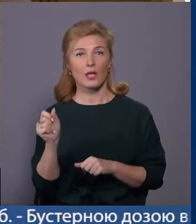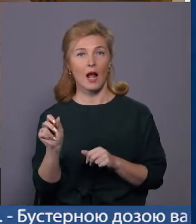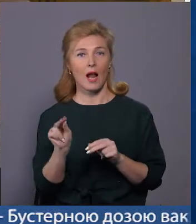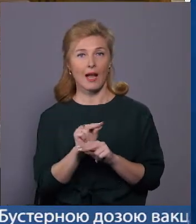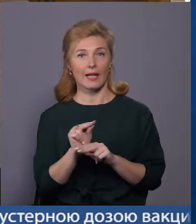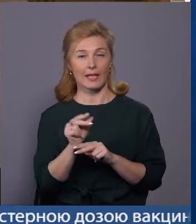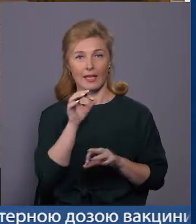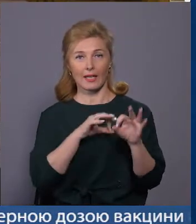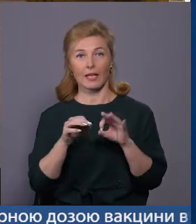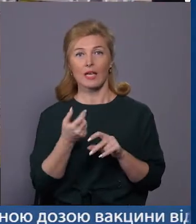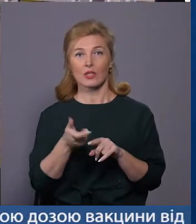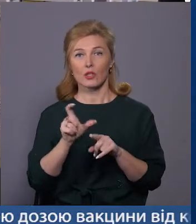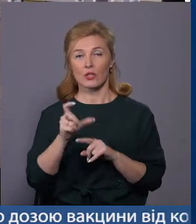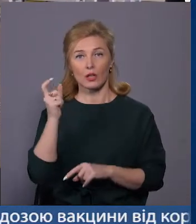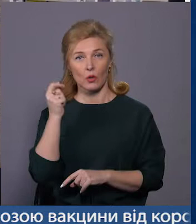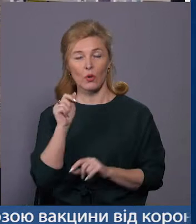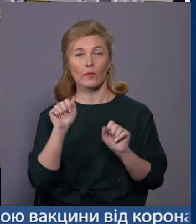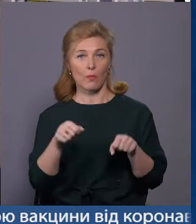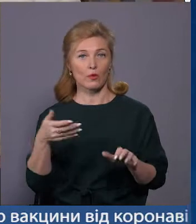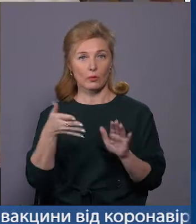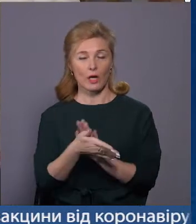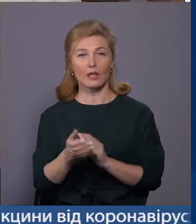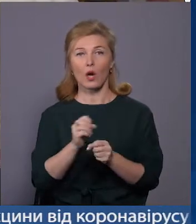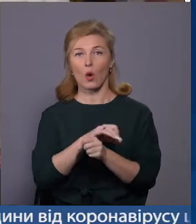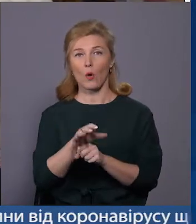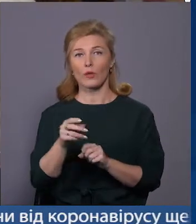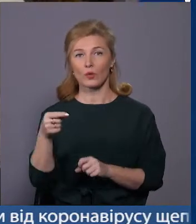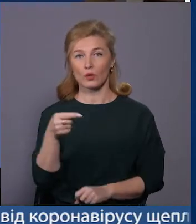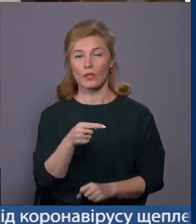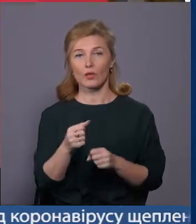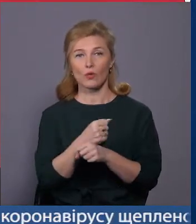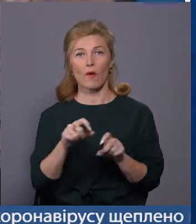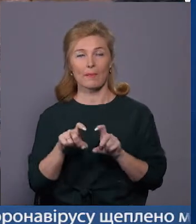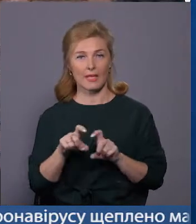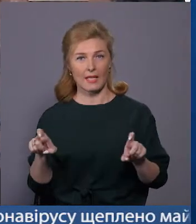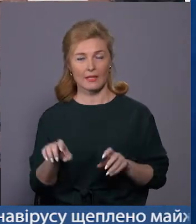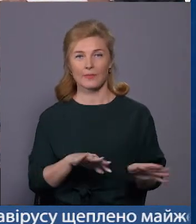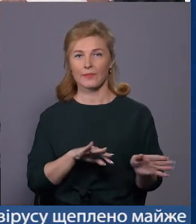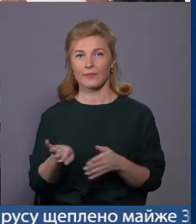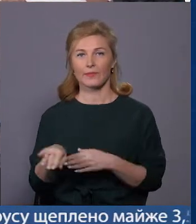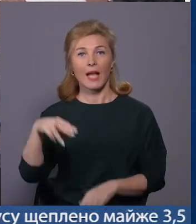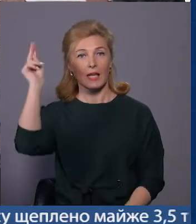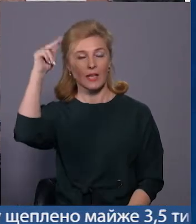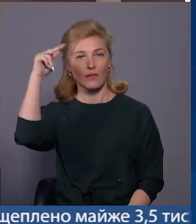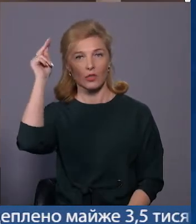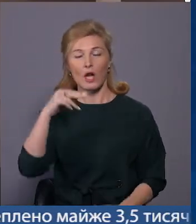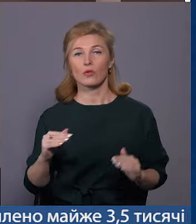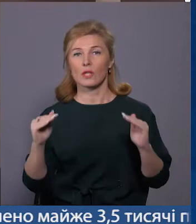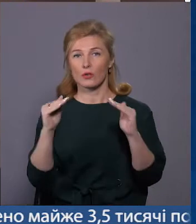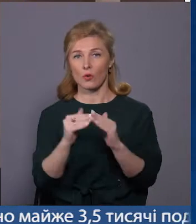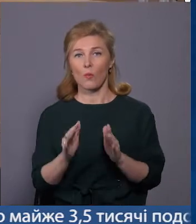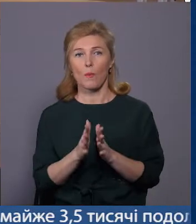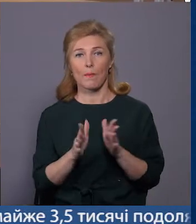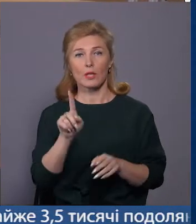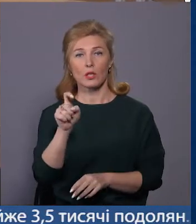Люди, яким 60 і більше років, можуть витратити ковідну тисячу в аптеці. Навчаються з дому. Більше